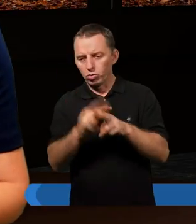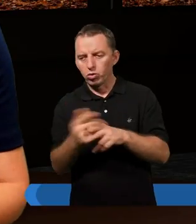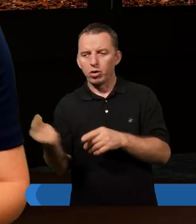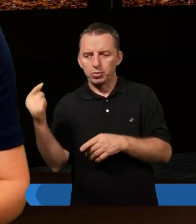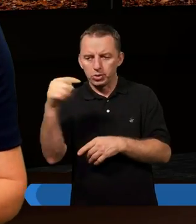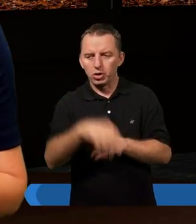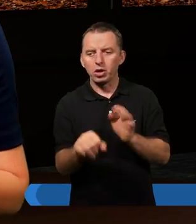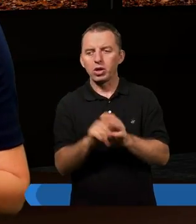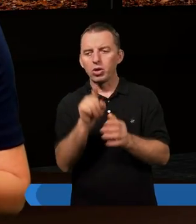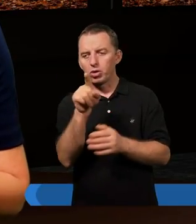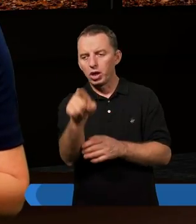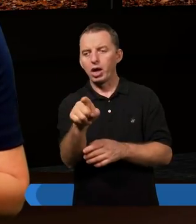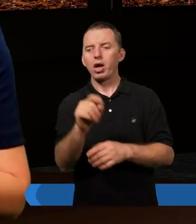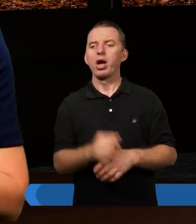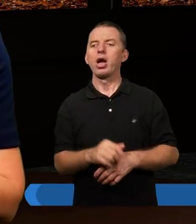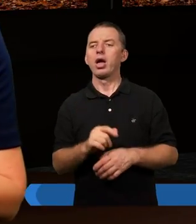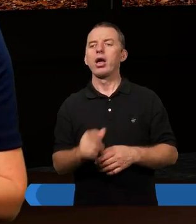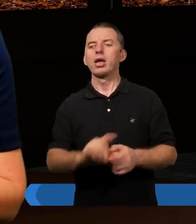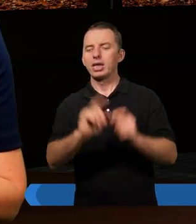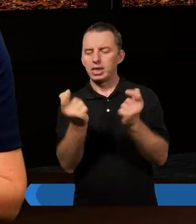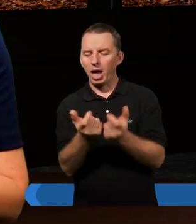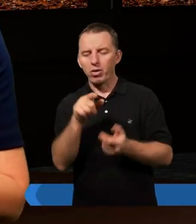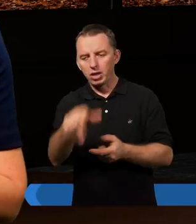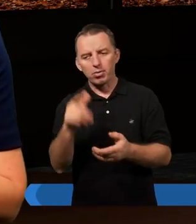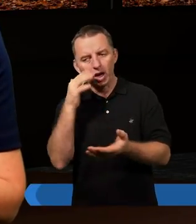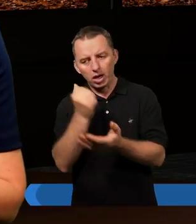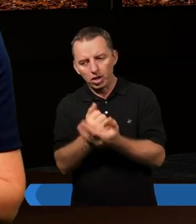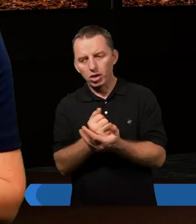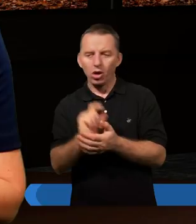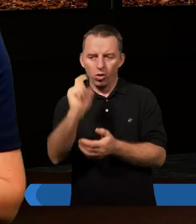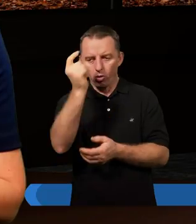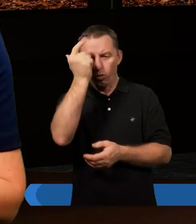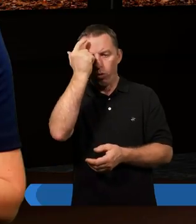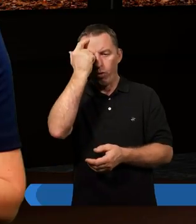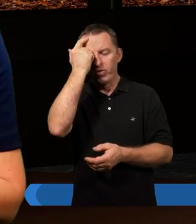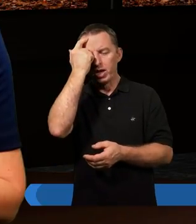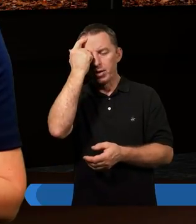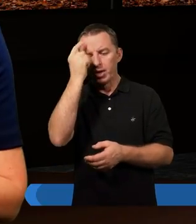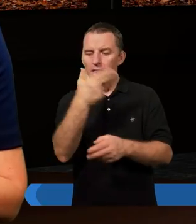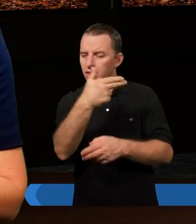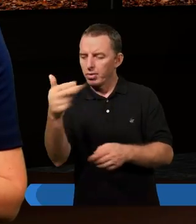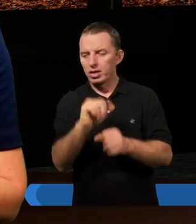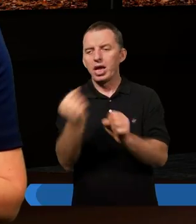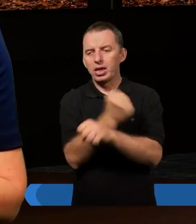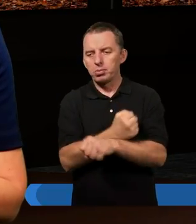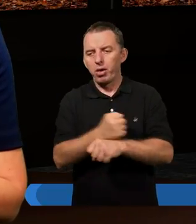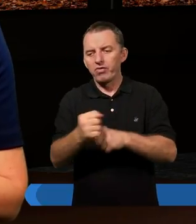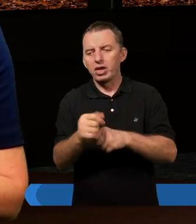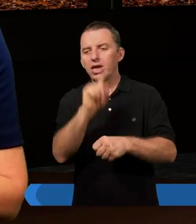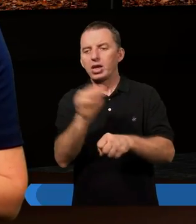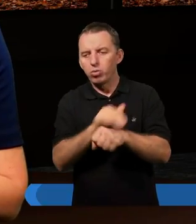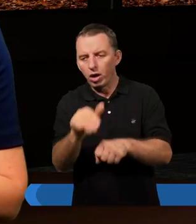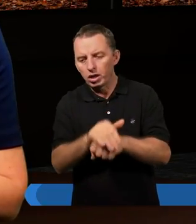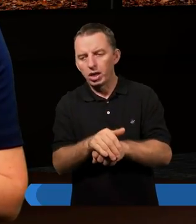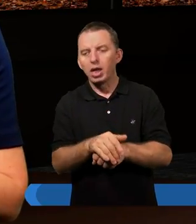Rzymu. I w całym liście przebrzmiewano, bo głównym tematem jest zbawienie z łaski. Więc zdecydowanie